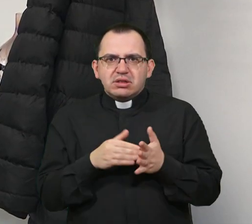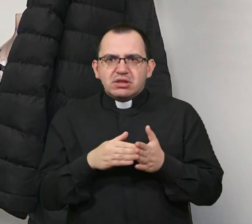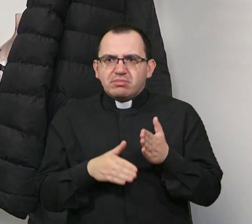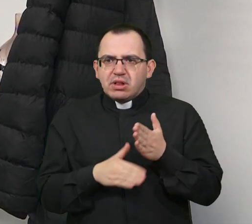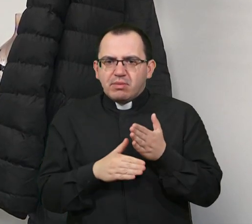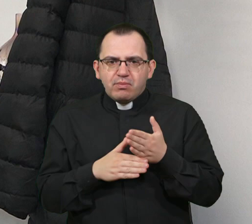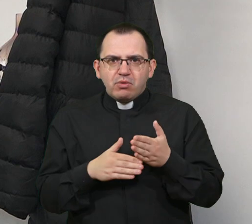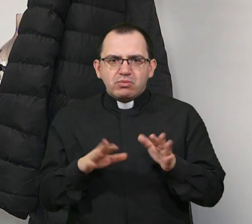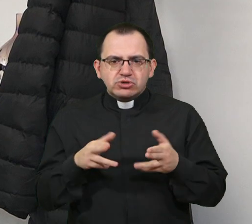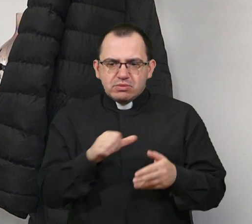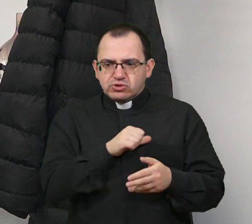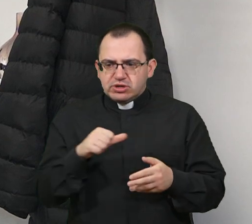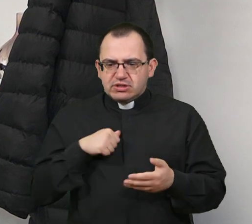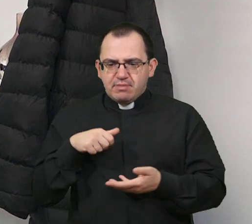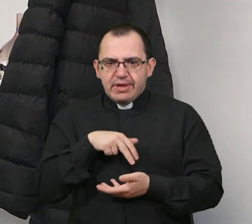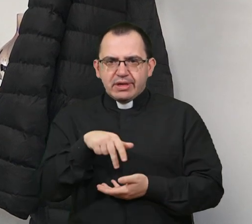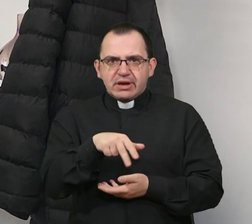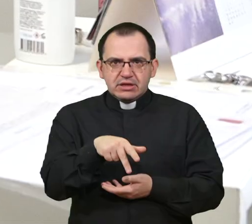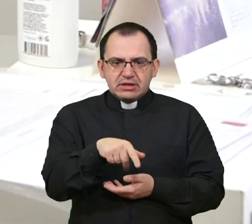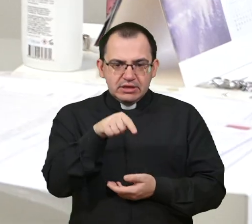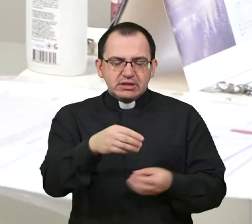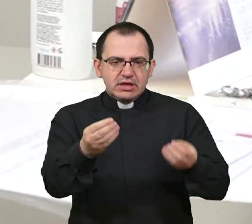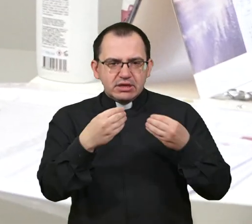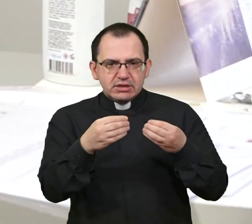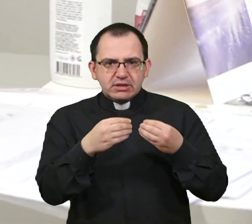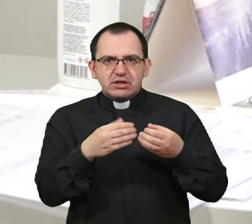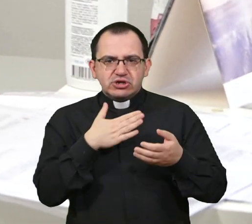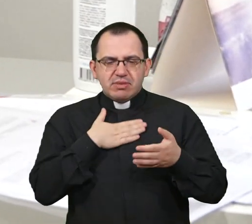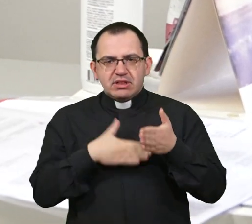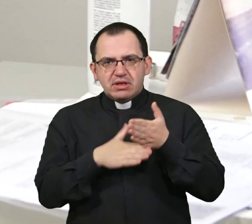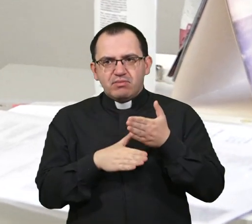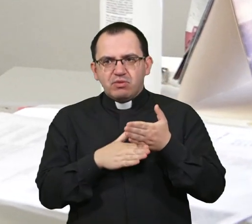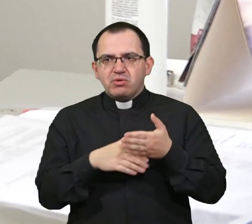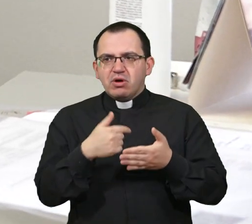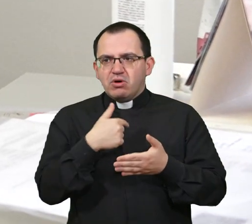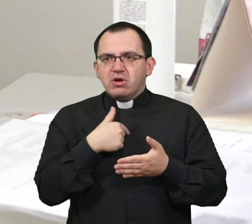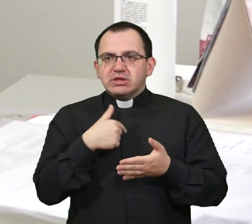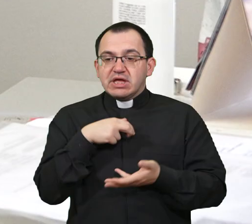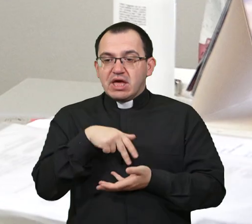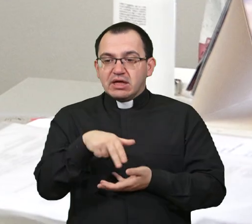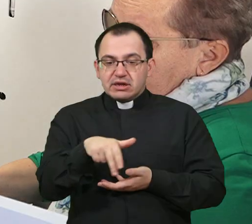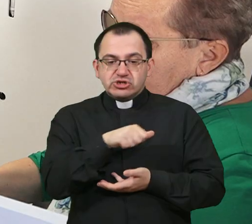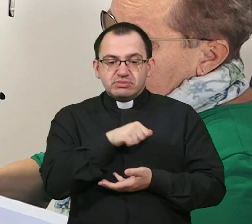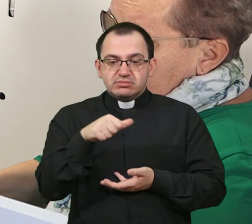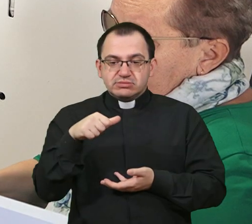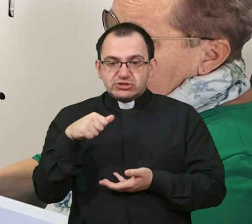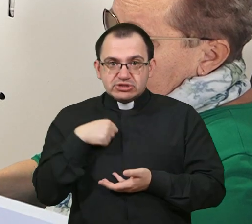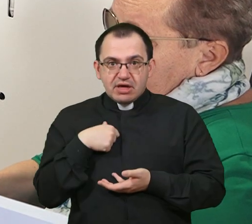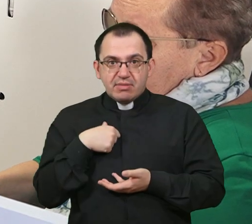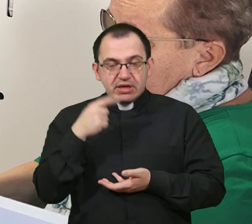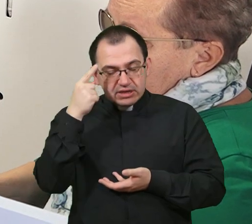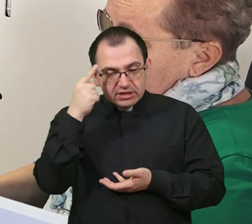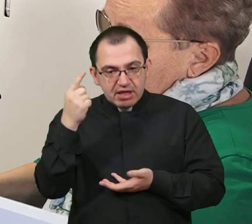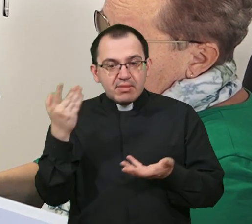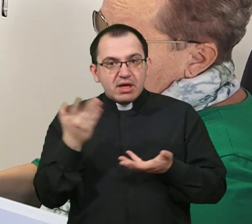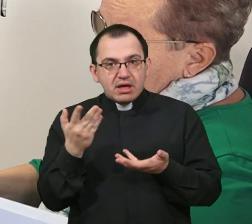korak samostalno. Taj tečaj mi je uistinu pomogao da se krećem po naučenim trasama